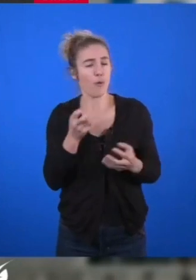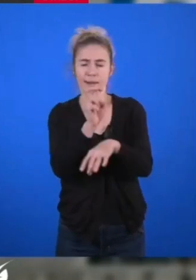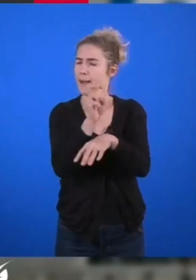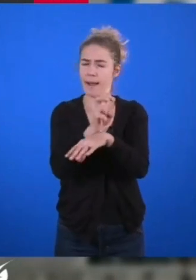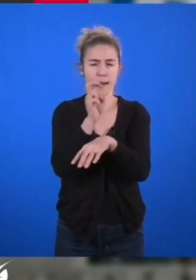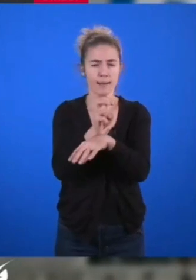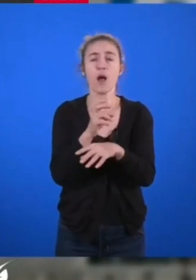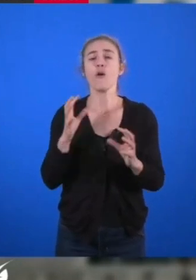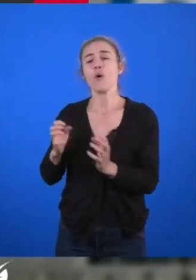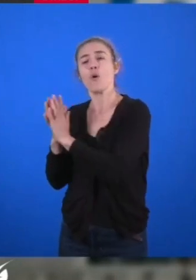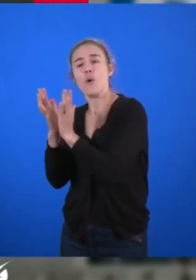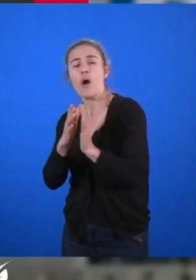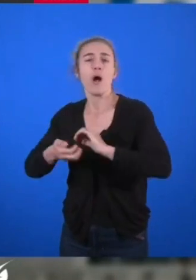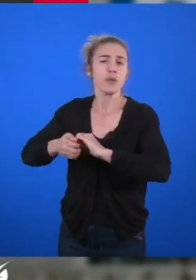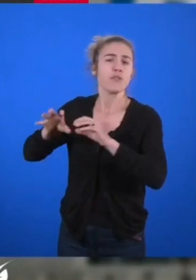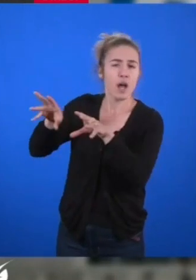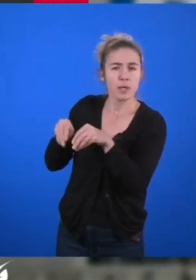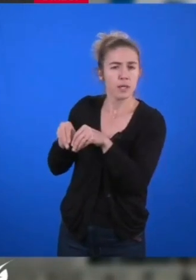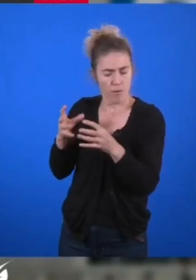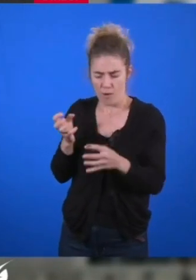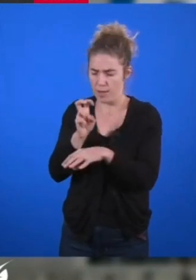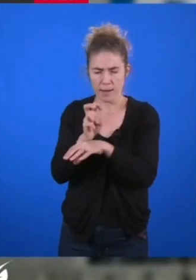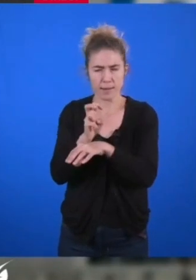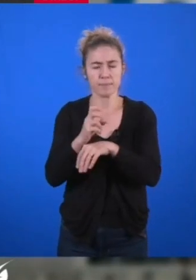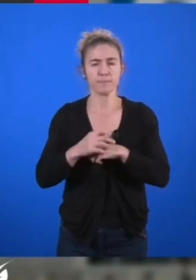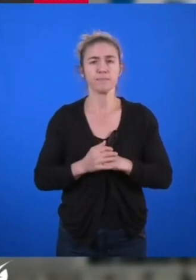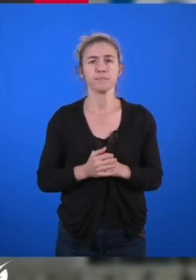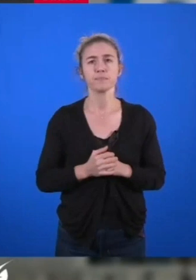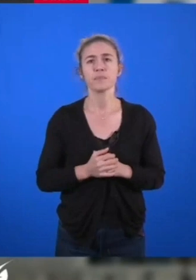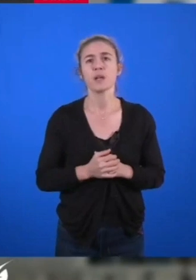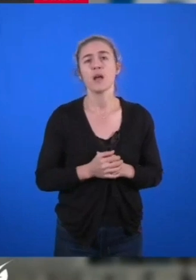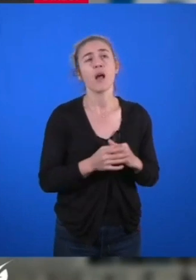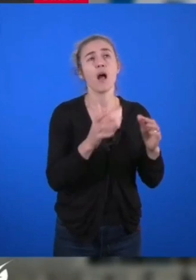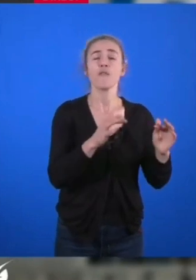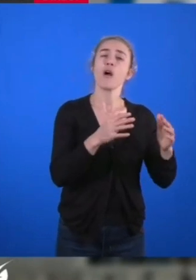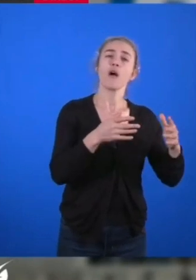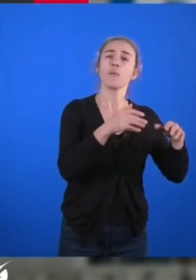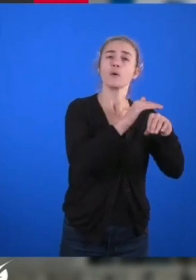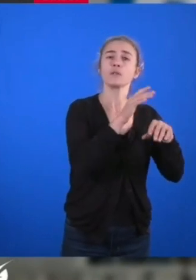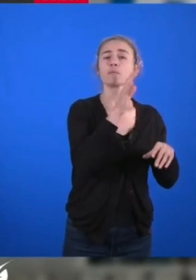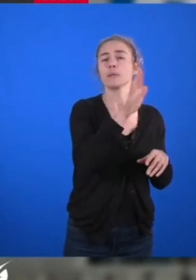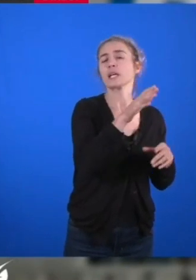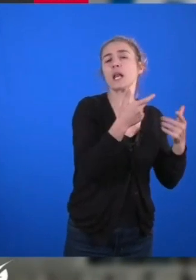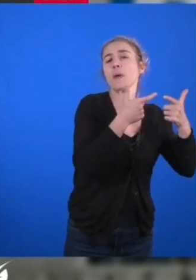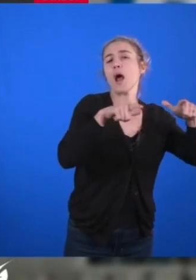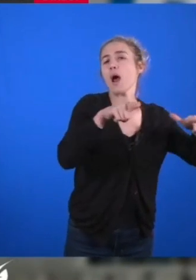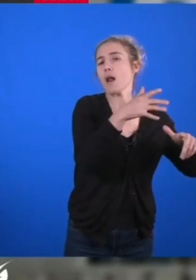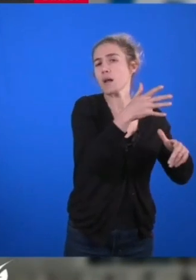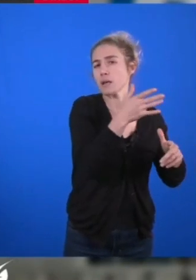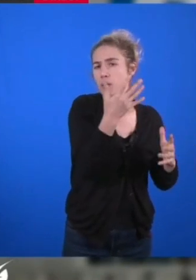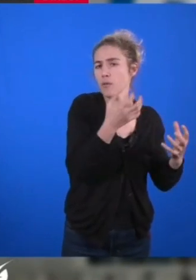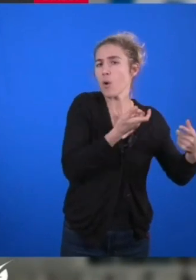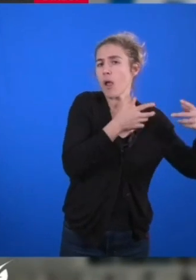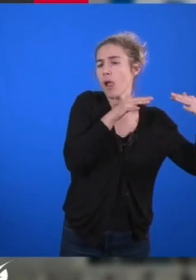amicales et familiales. Contrairement à ce que la doxa libérale aimerait nous faire admettre, les travailleuses et les travailleurs ne sont pas